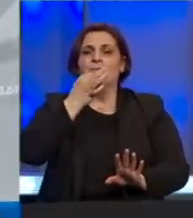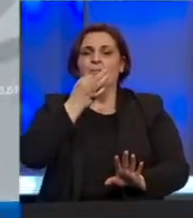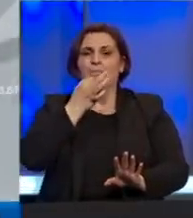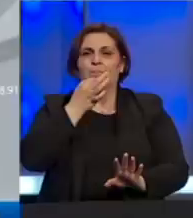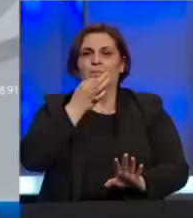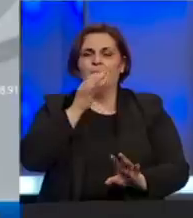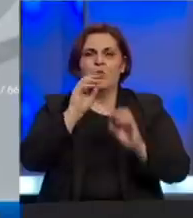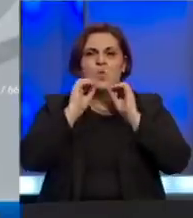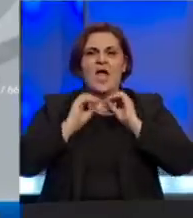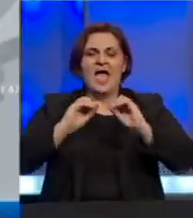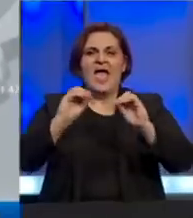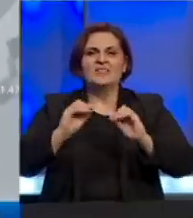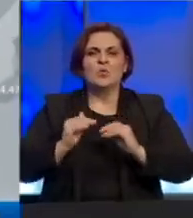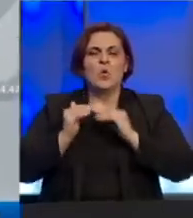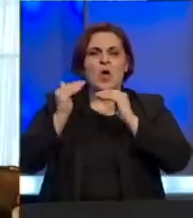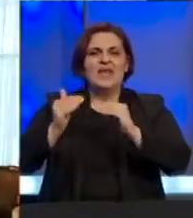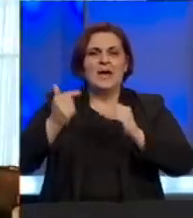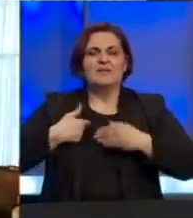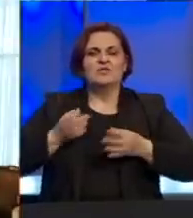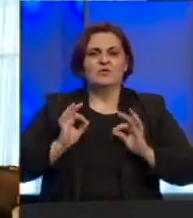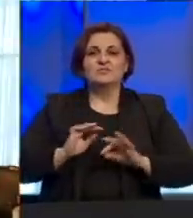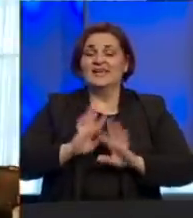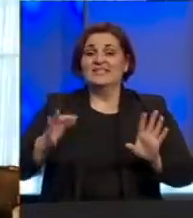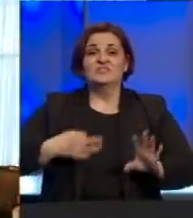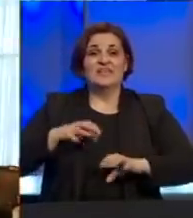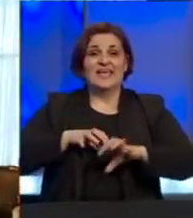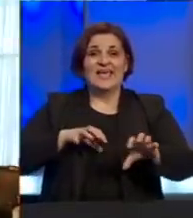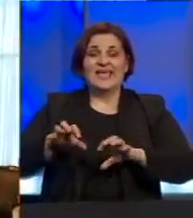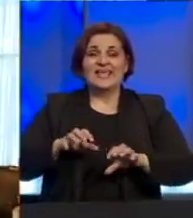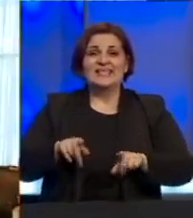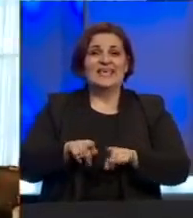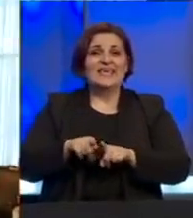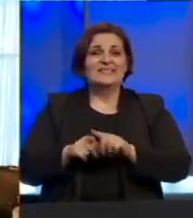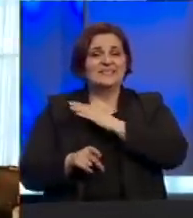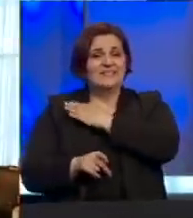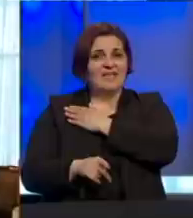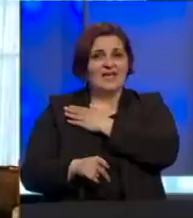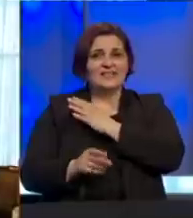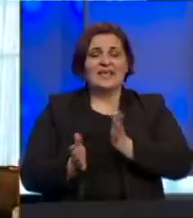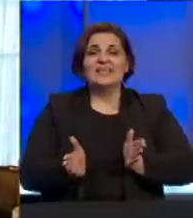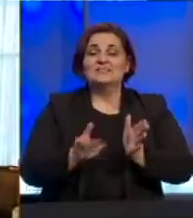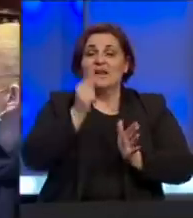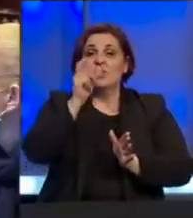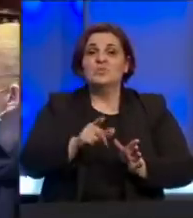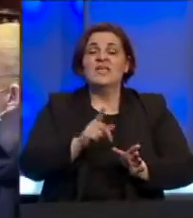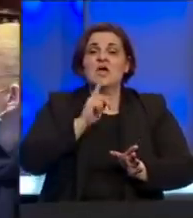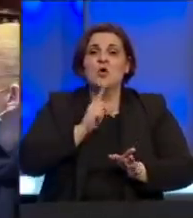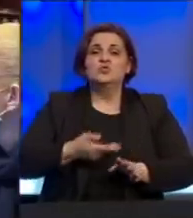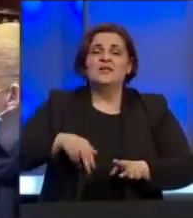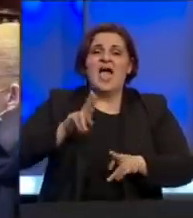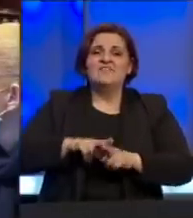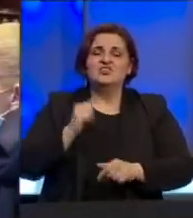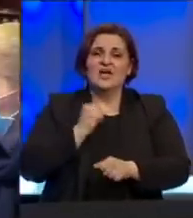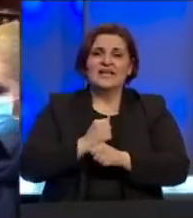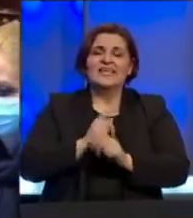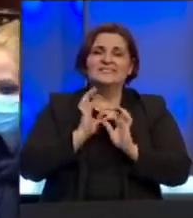edukaciju, napredovanje u struciji. Nisu svi zdravstveni radnici podnijeli isti teret. Stimulacije za ljude koji su podnijeli najveći